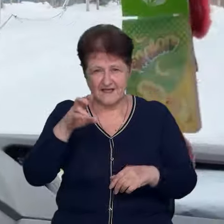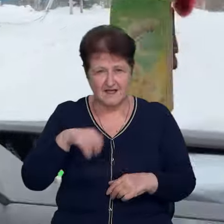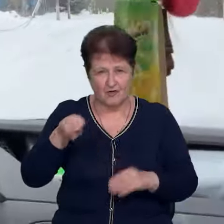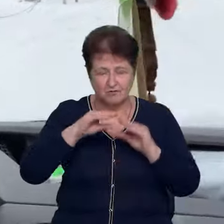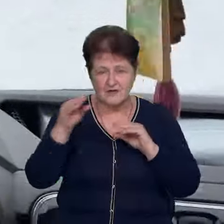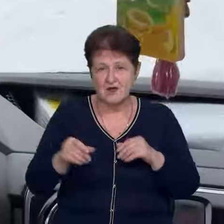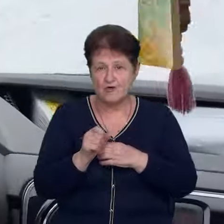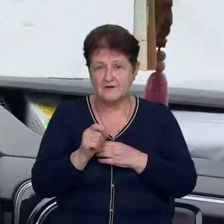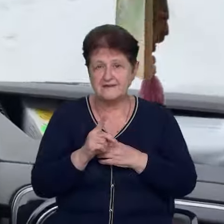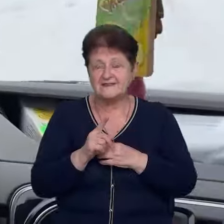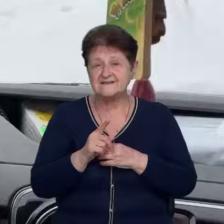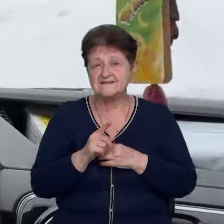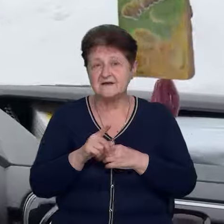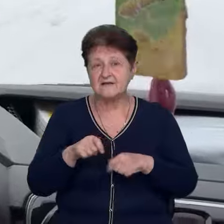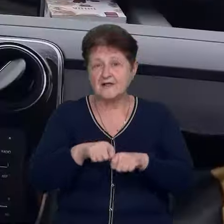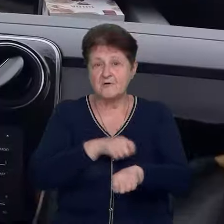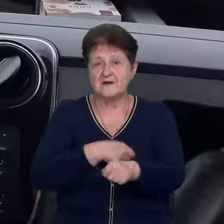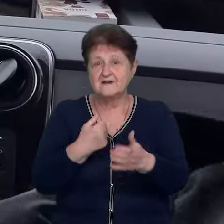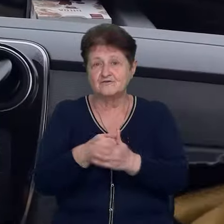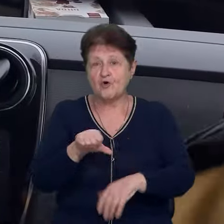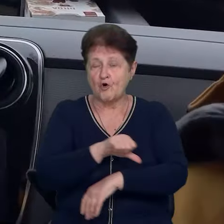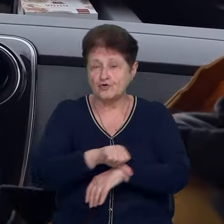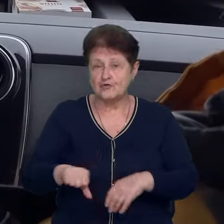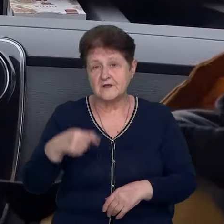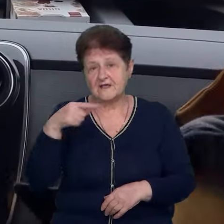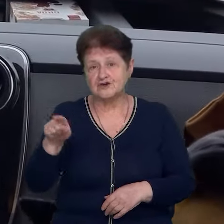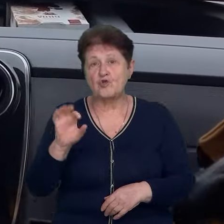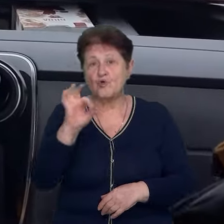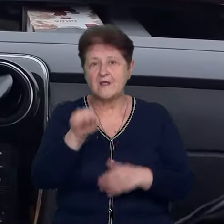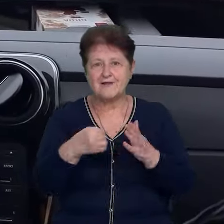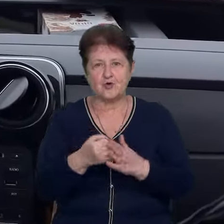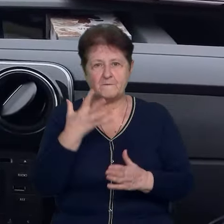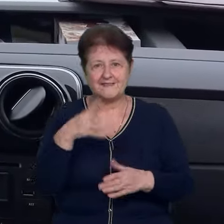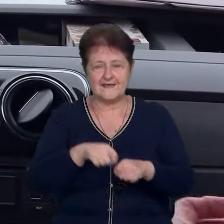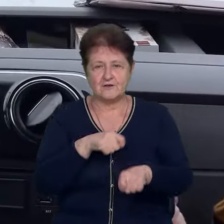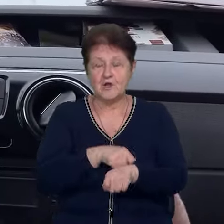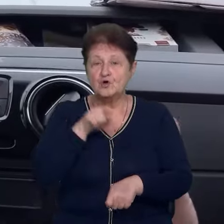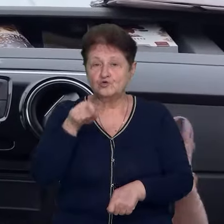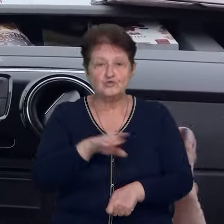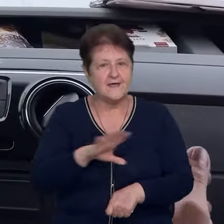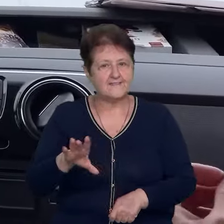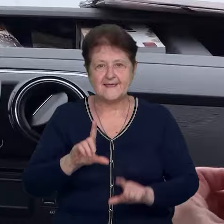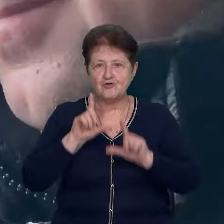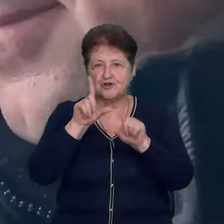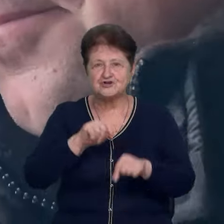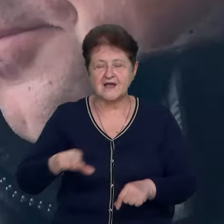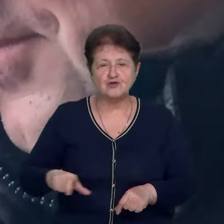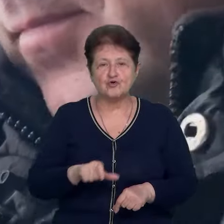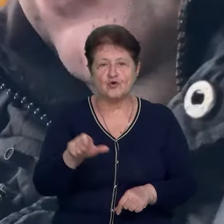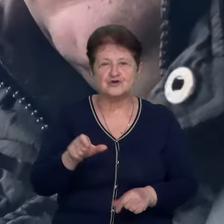Одне село в 11 кілометрів до російського кордону, інші від нуля до п'яти кілометрів. Туди не доїжджають дорожні служби.